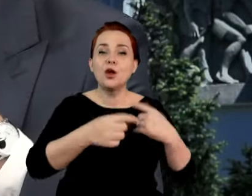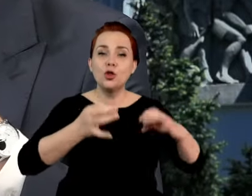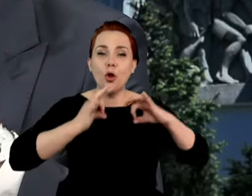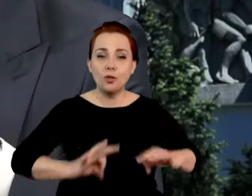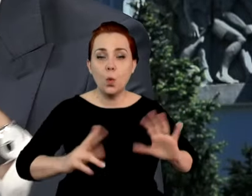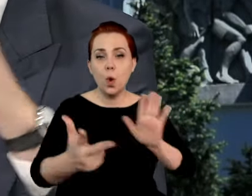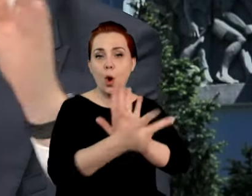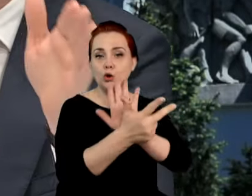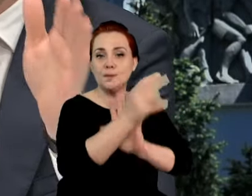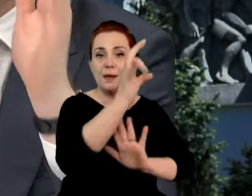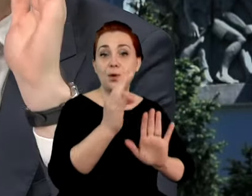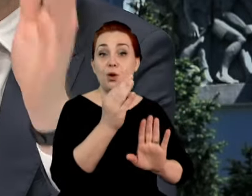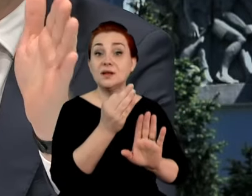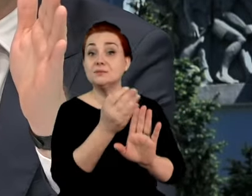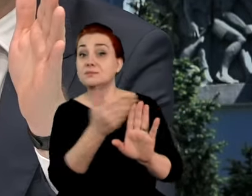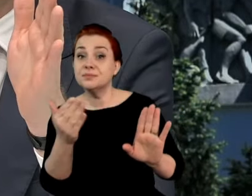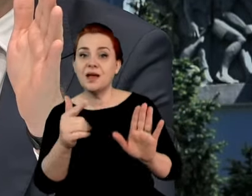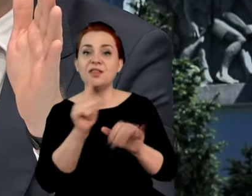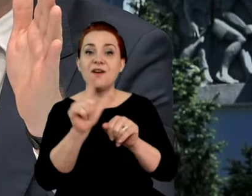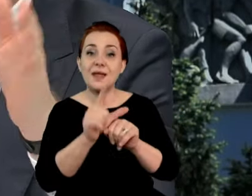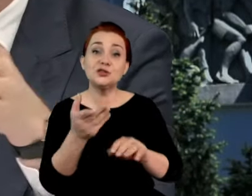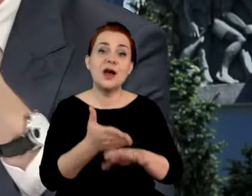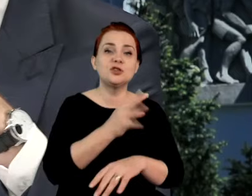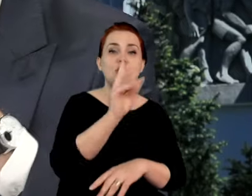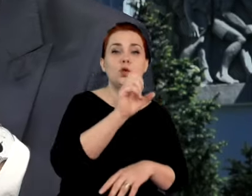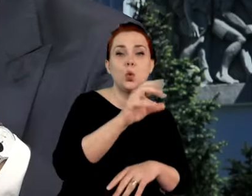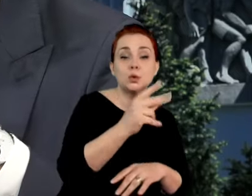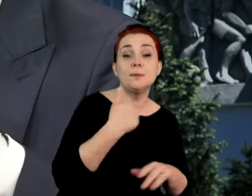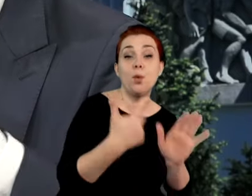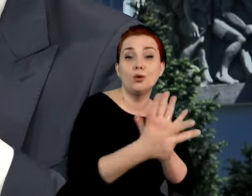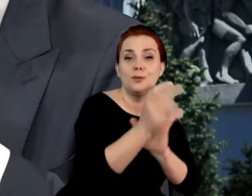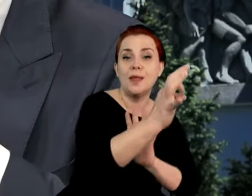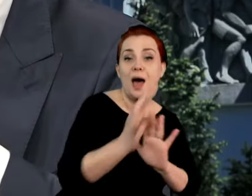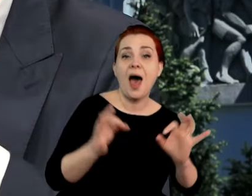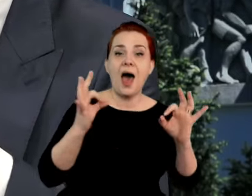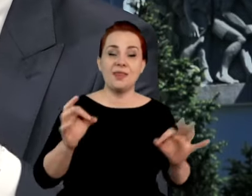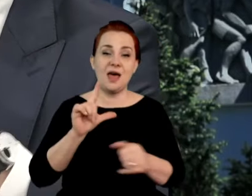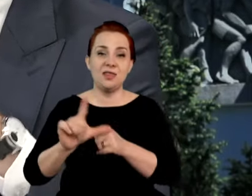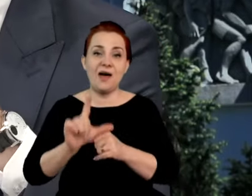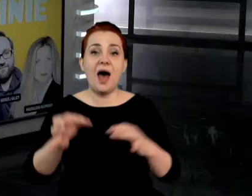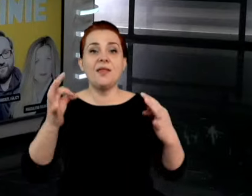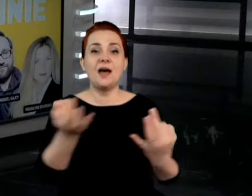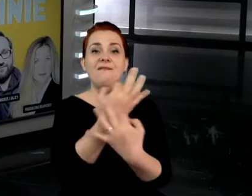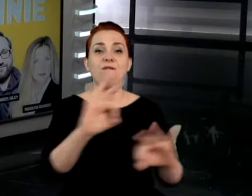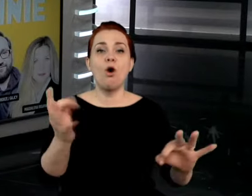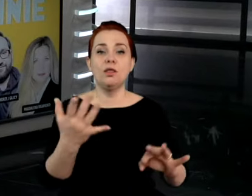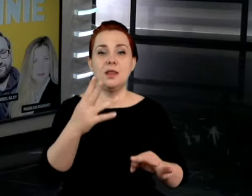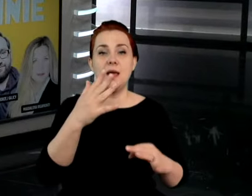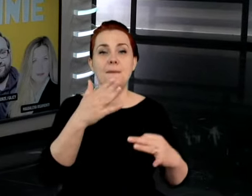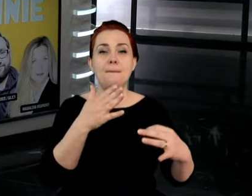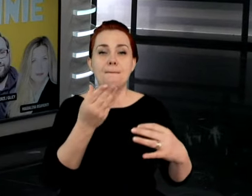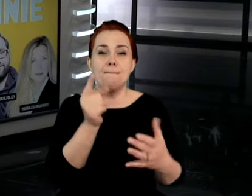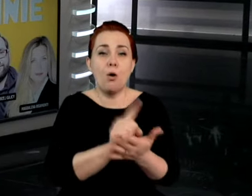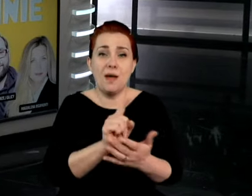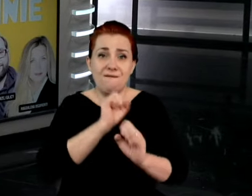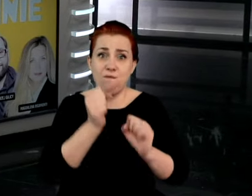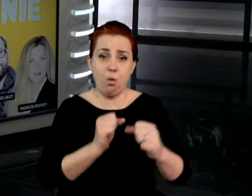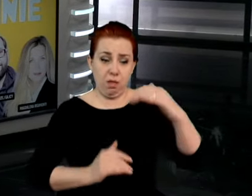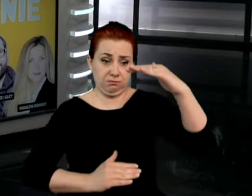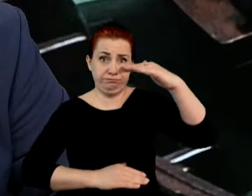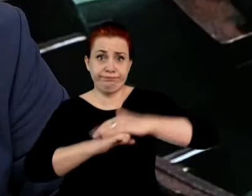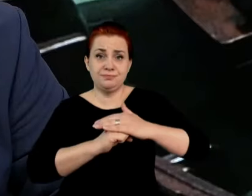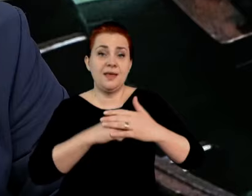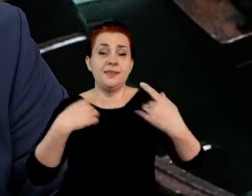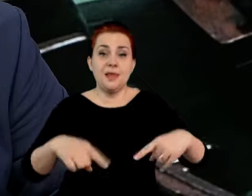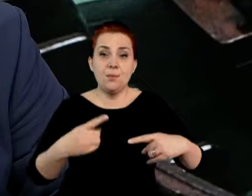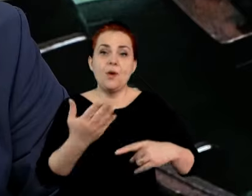% do 12. Za Tuska było 18% podatek, teraz wynosi 12. Kwota wolna od podatku, czyli kwota, od której w ogóle się nie płaci podatku. Ile wynosiła